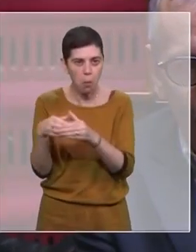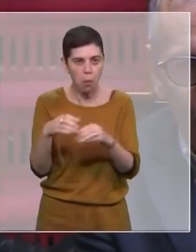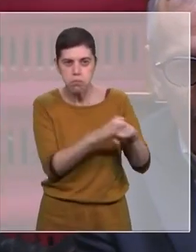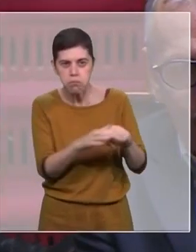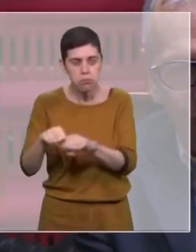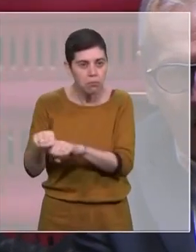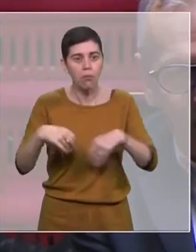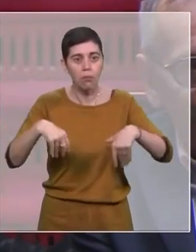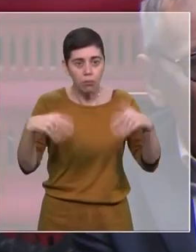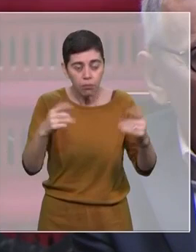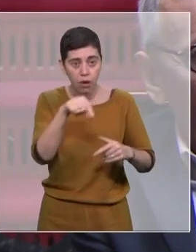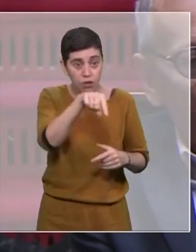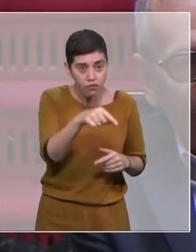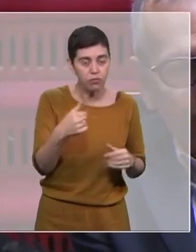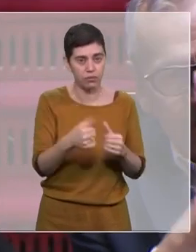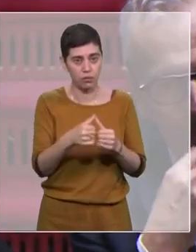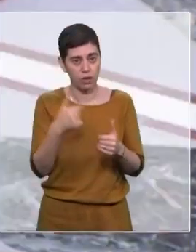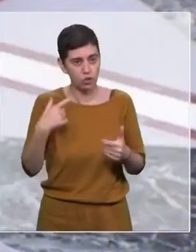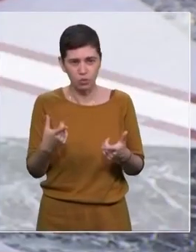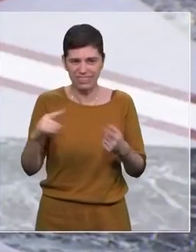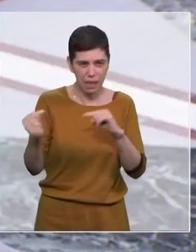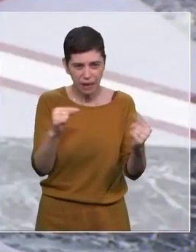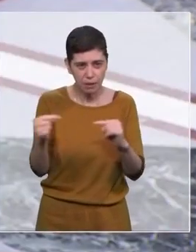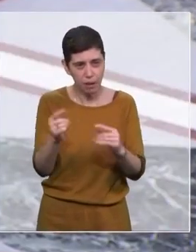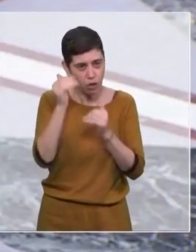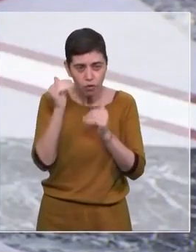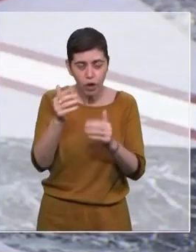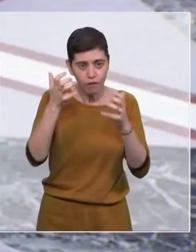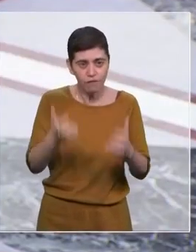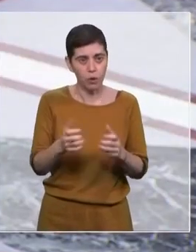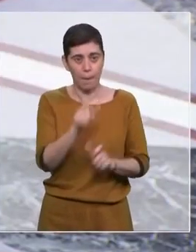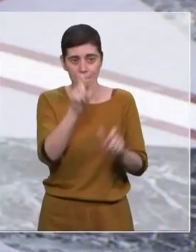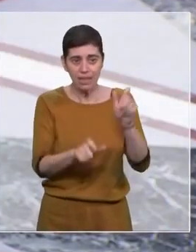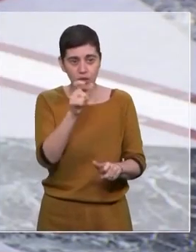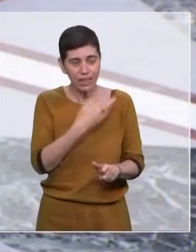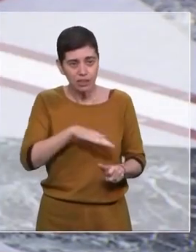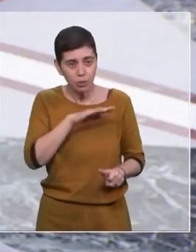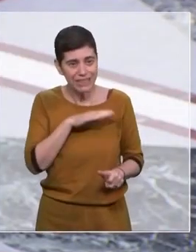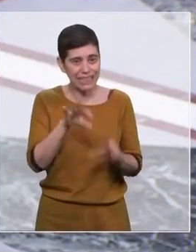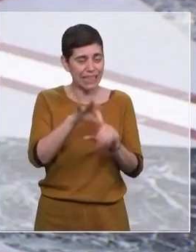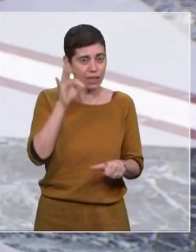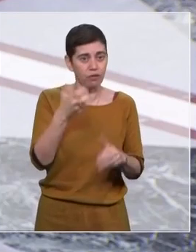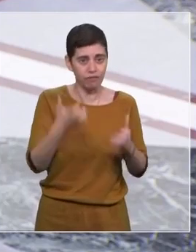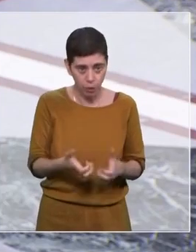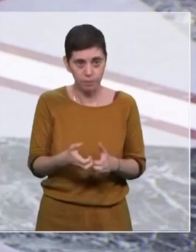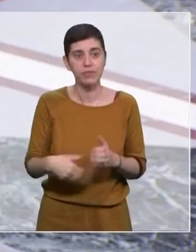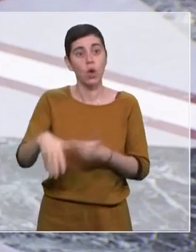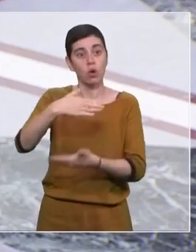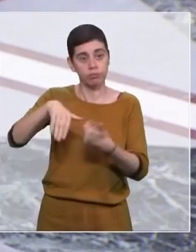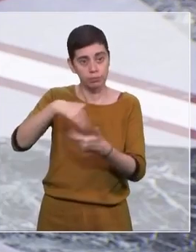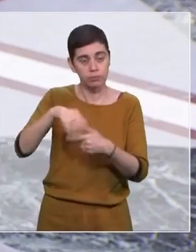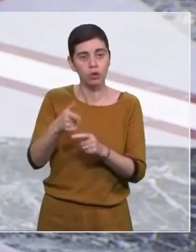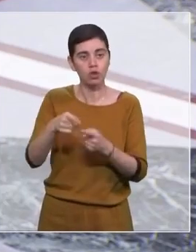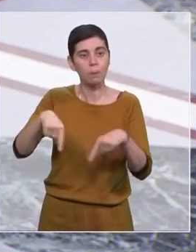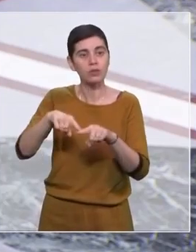à miser sur le débat parlementaire et sur la responsabilité des élus de la nation. Une commission mixte paritaire sera